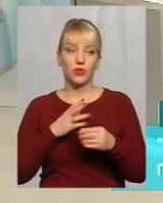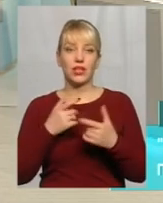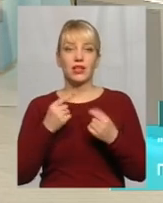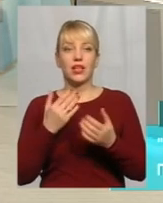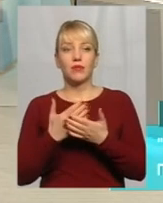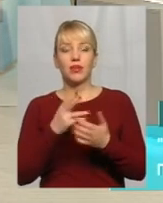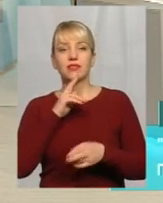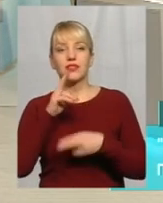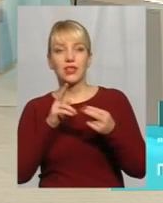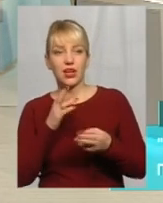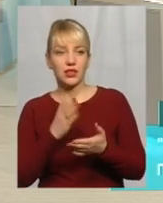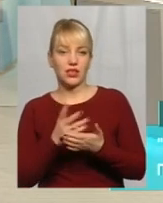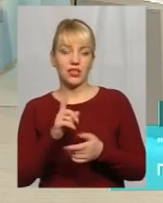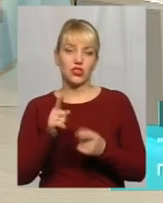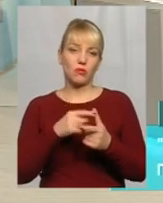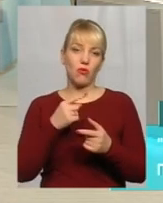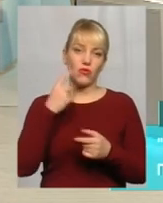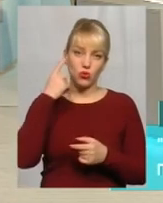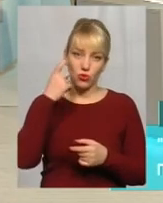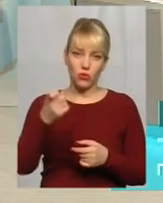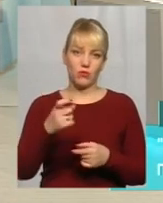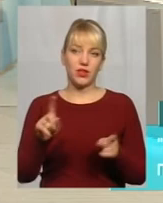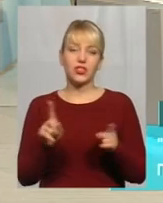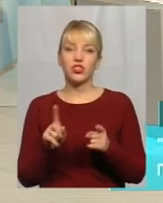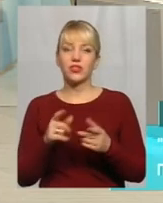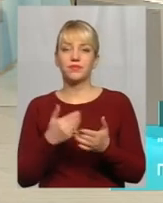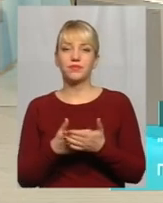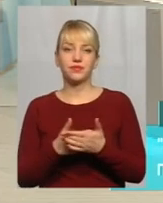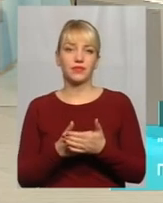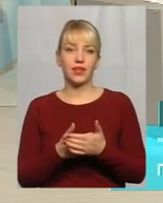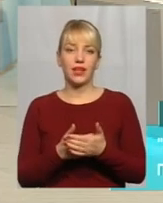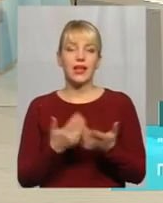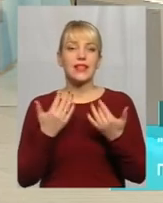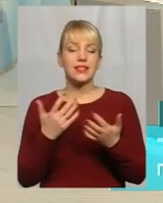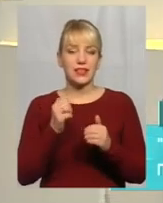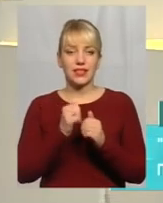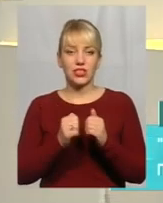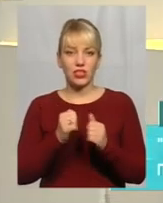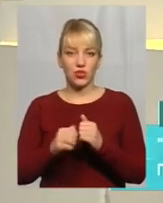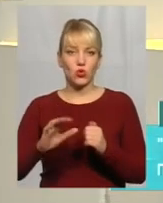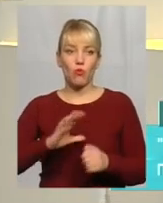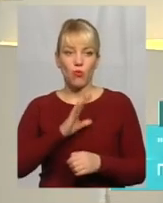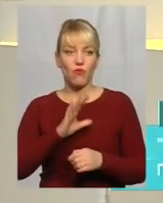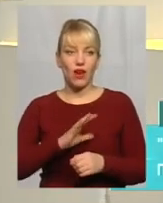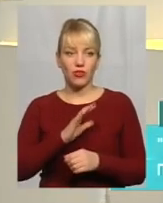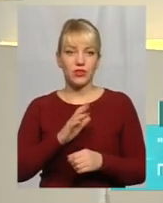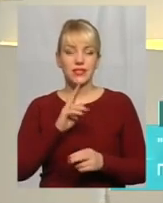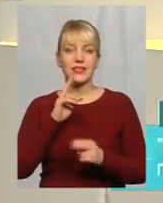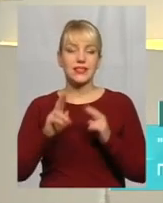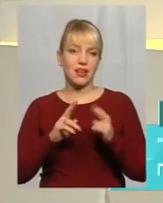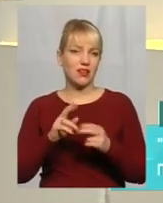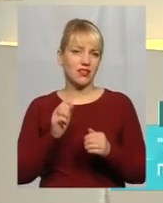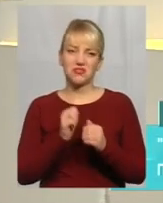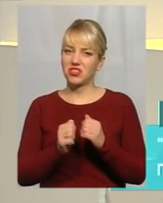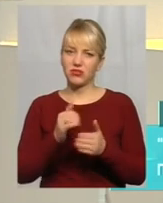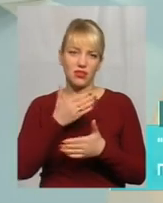Вже там, якимось чином повідомили про це? Чи наскільки часто взагалі бувають скарги на воду? Ну, не дуже